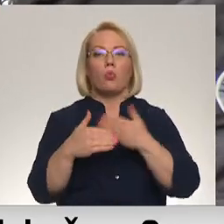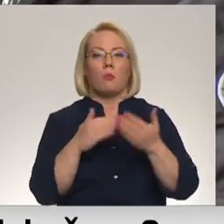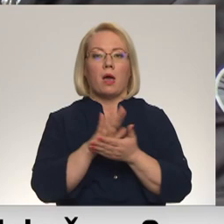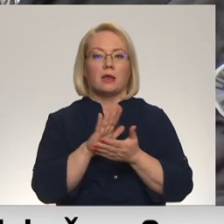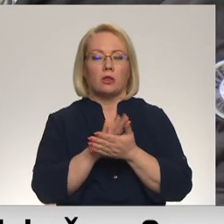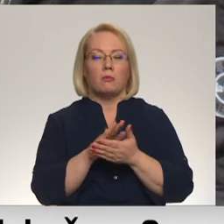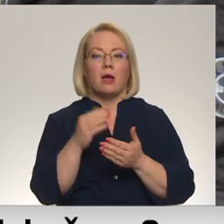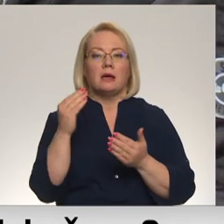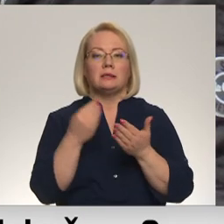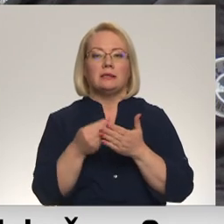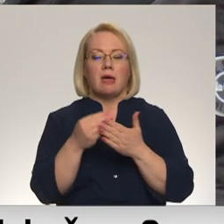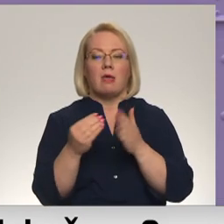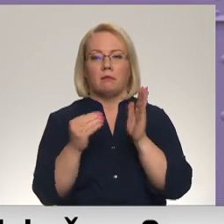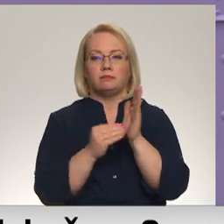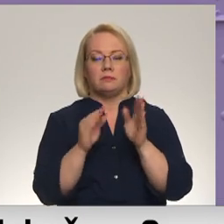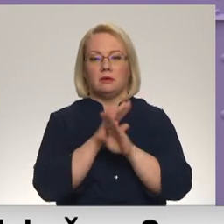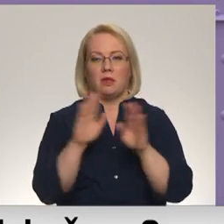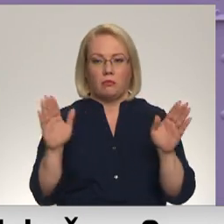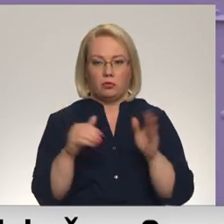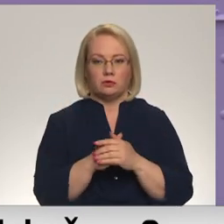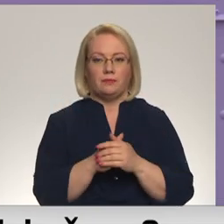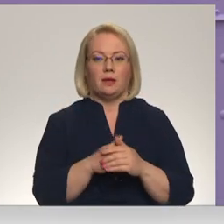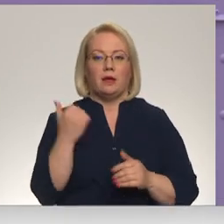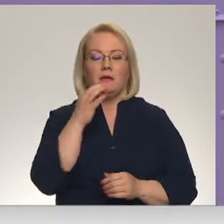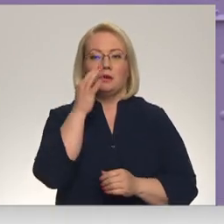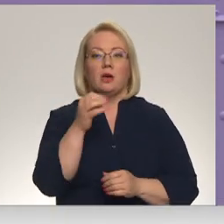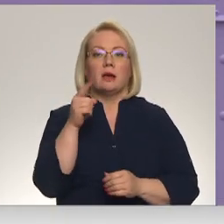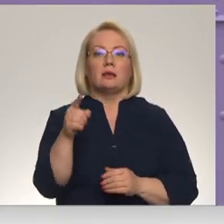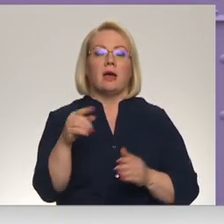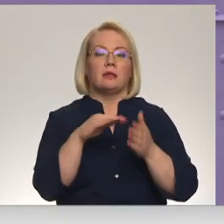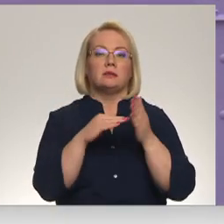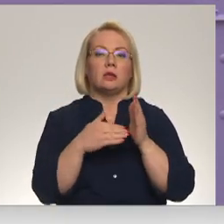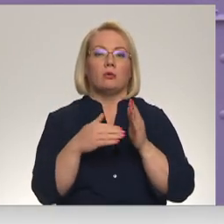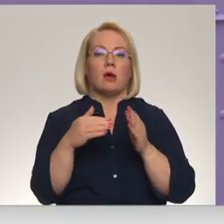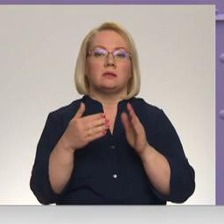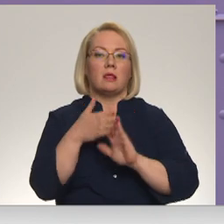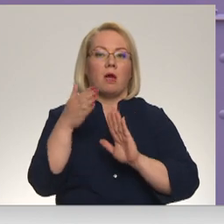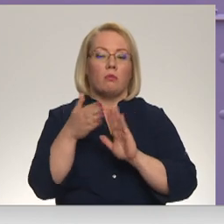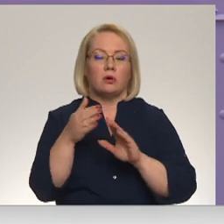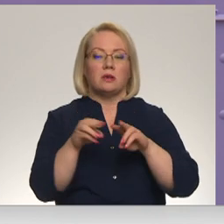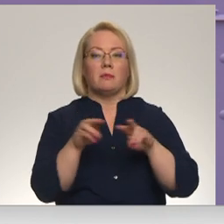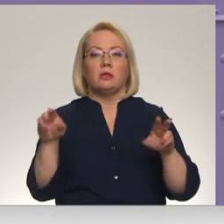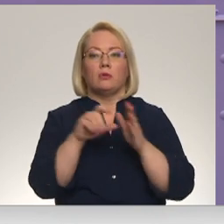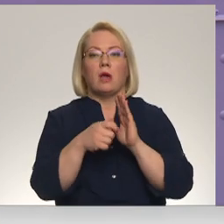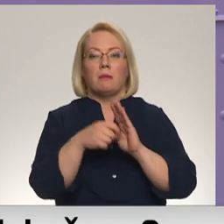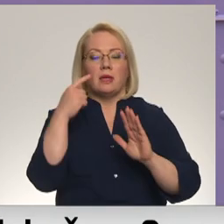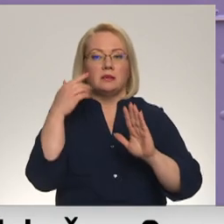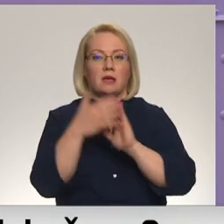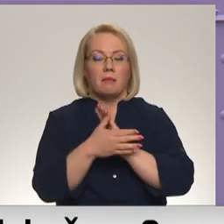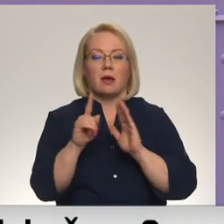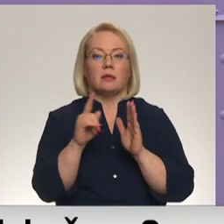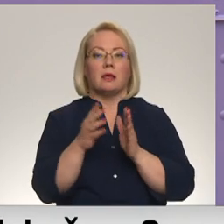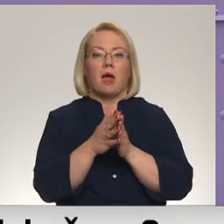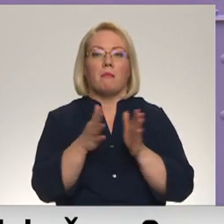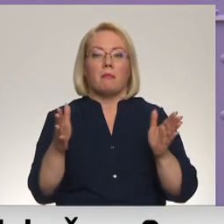tarifā netikšot iekļaut. Es domāju, ka šāda situācija labosies, mīģus kabinete sapratīs, ka jāplašina šī